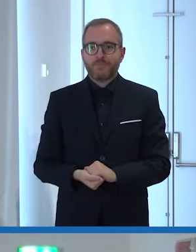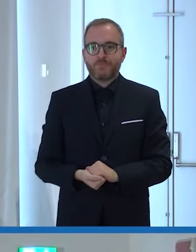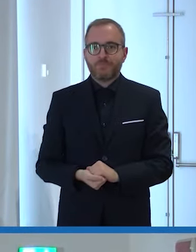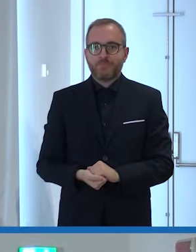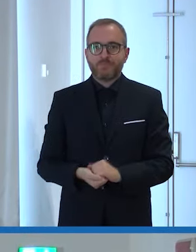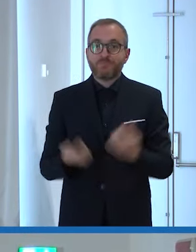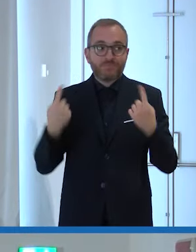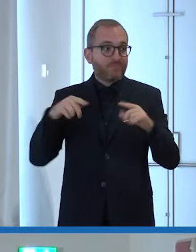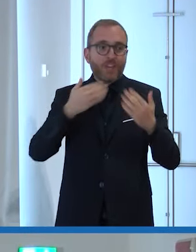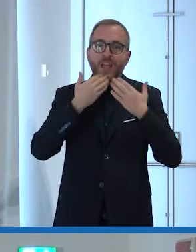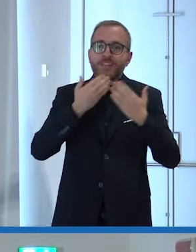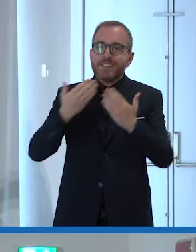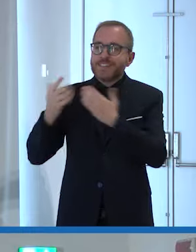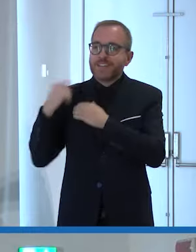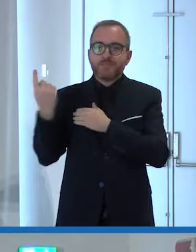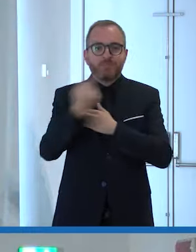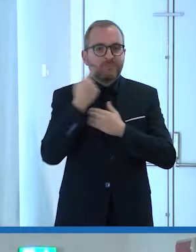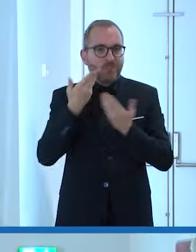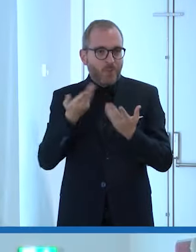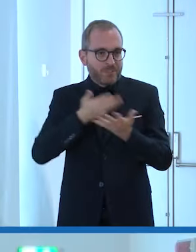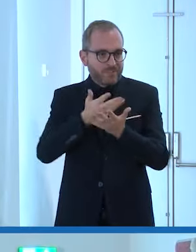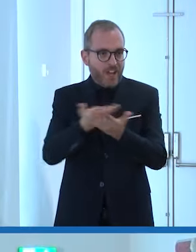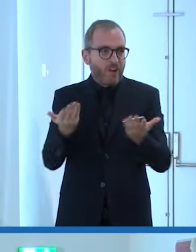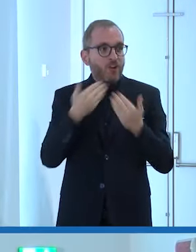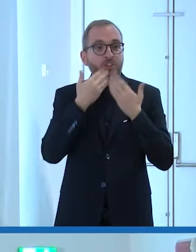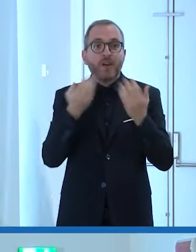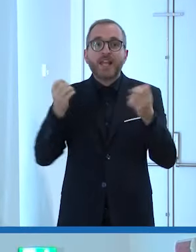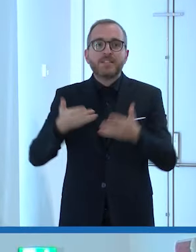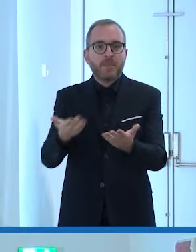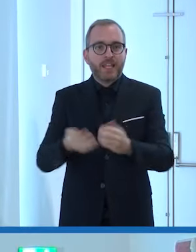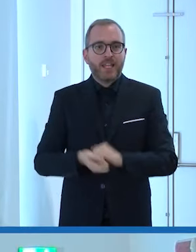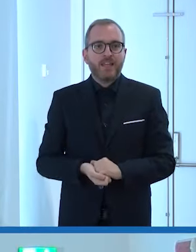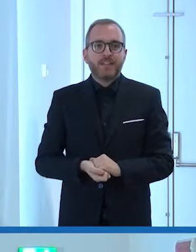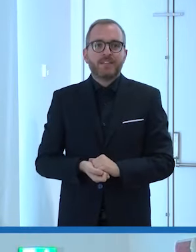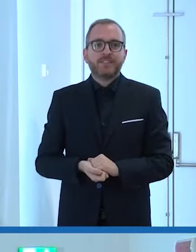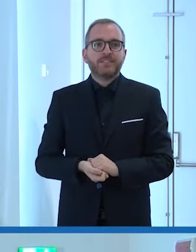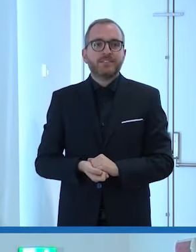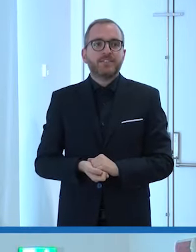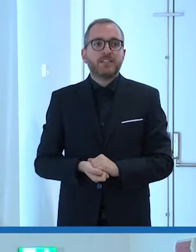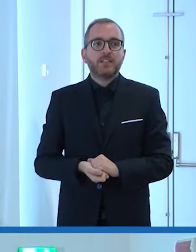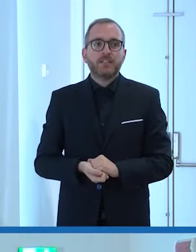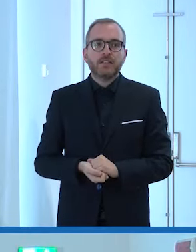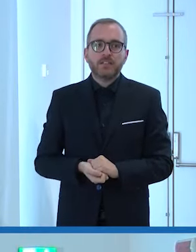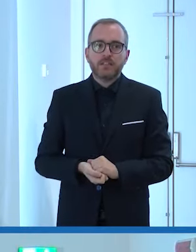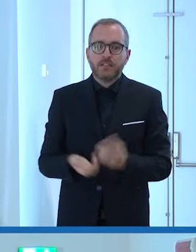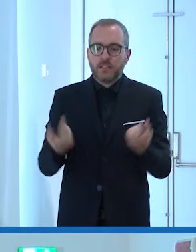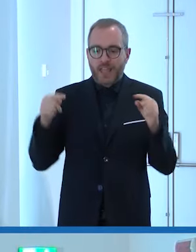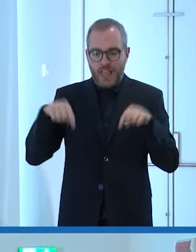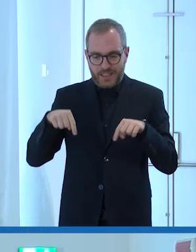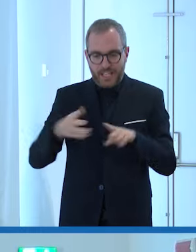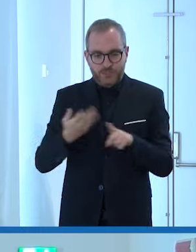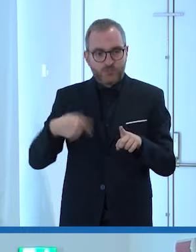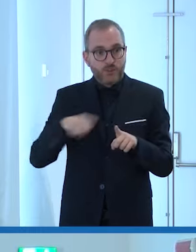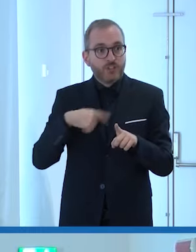Grazie, grazie per questo contributo, grazie Connello. Ci sono stati premi importanti però adesso noi arriviamo